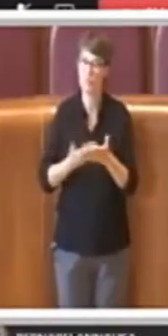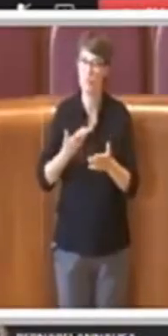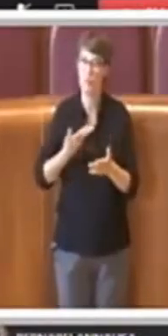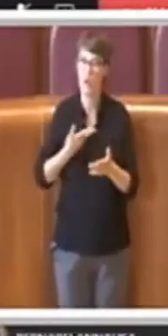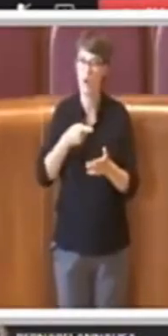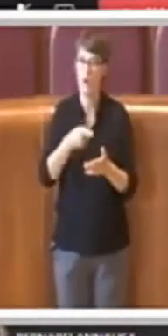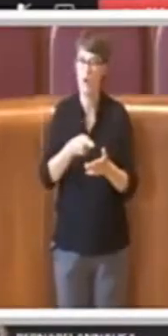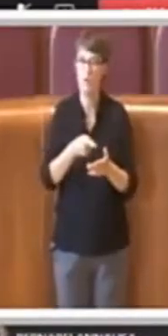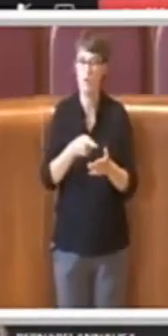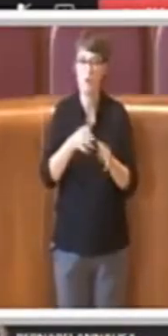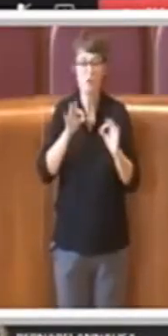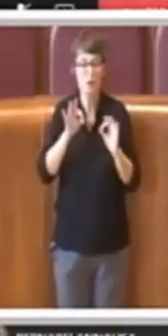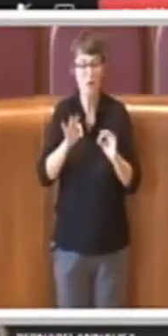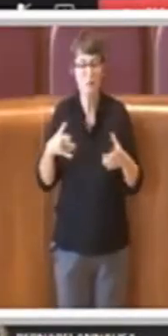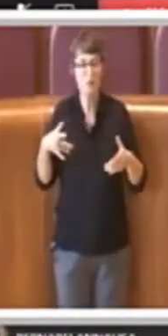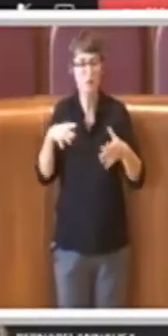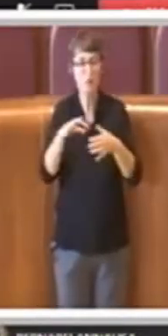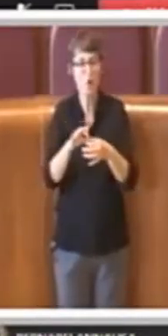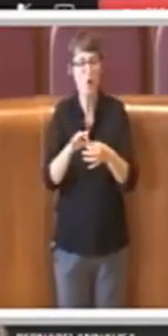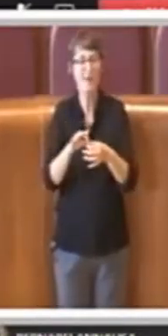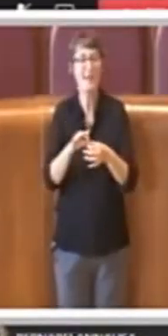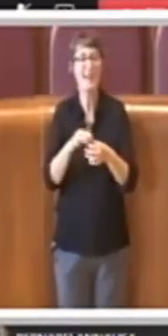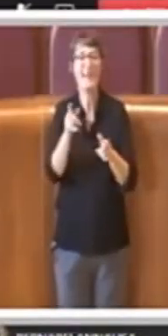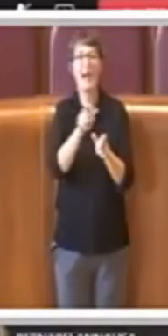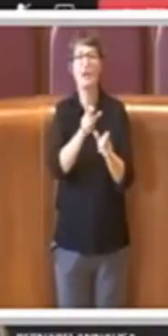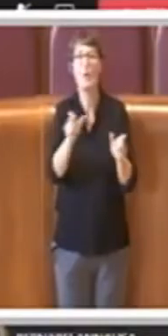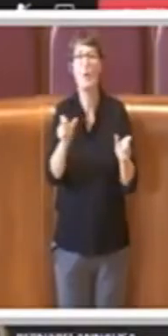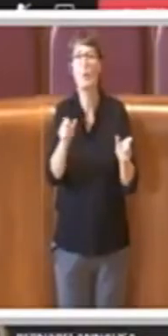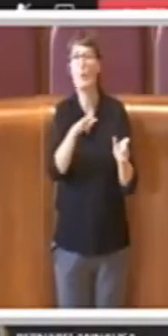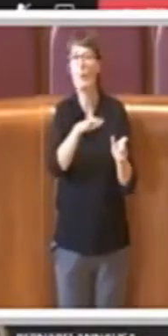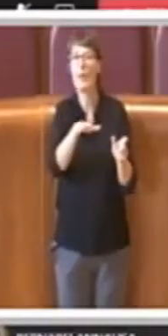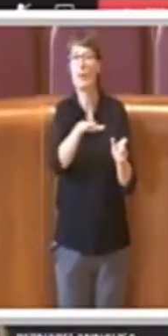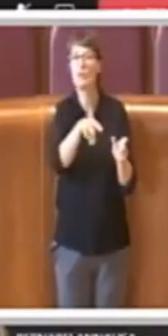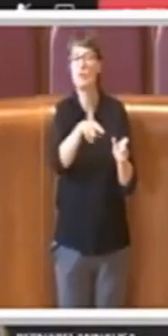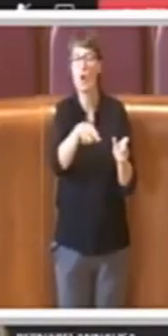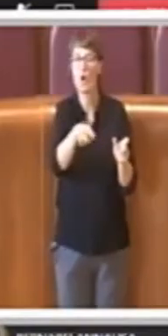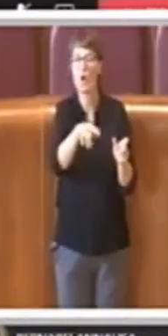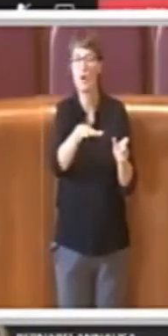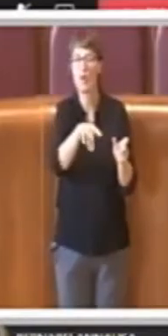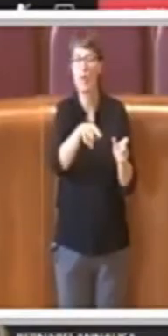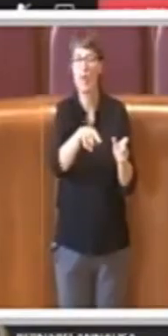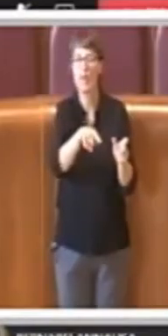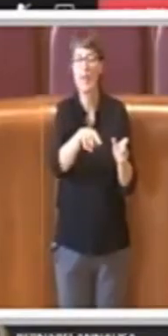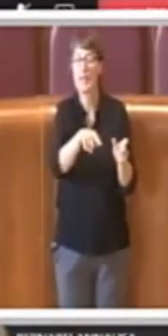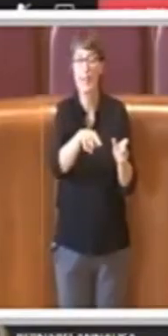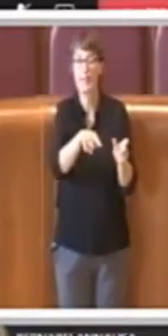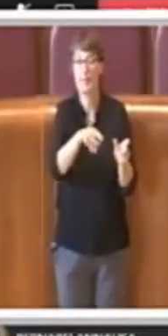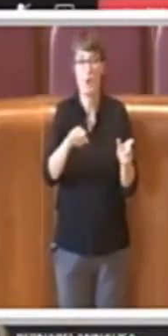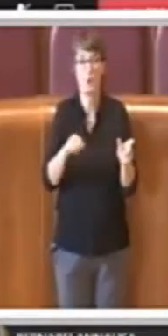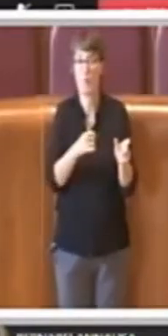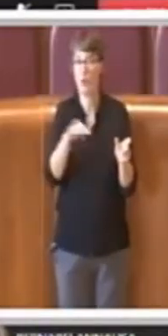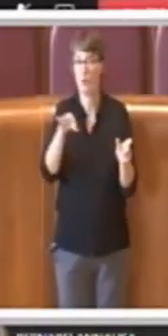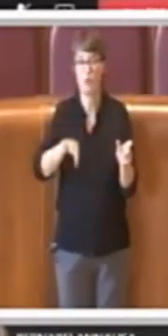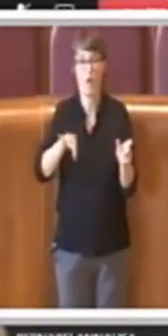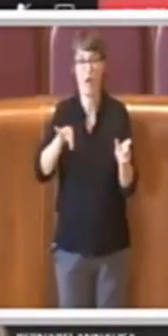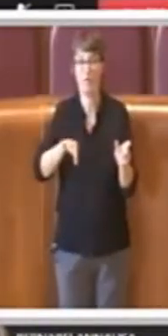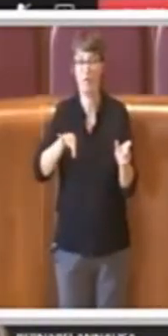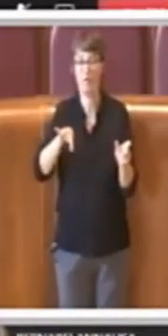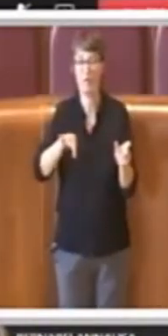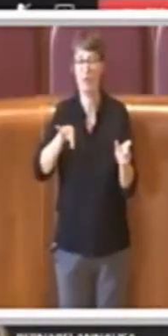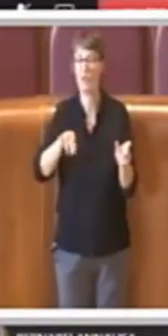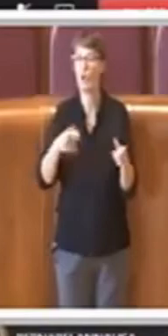quella zona grigia di persone che non si possono mettere un affitto a prezzo di